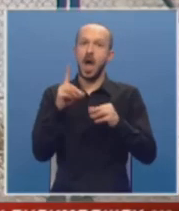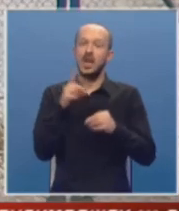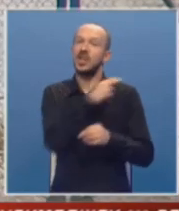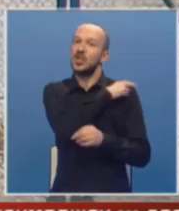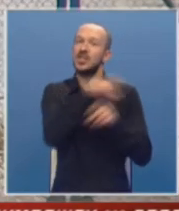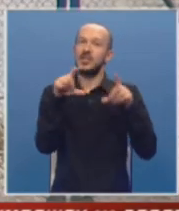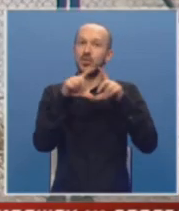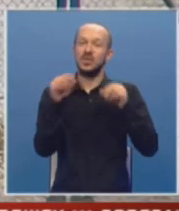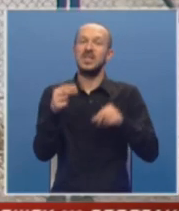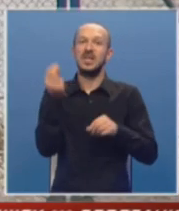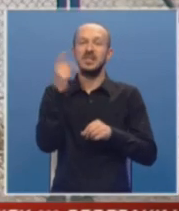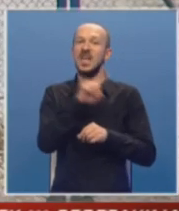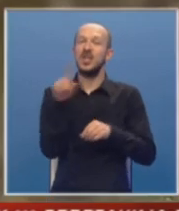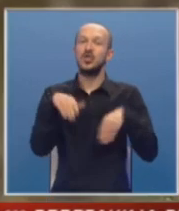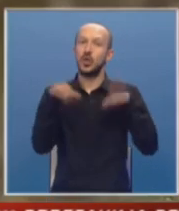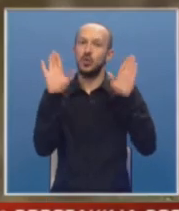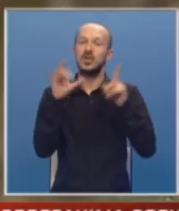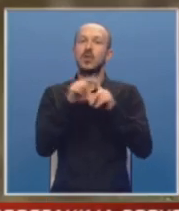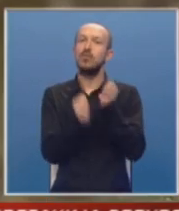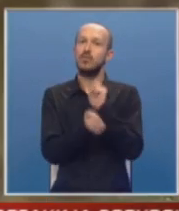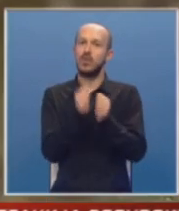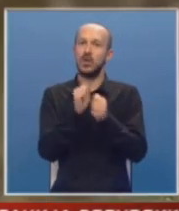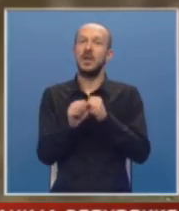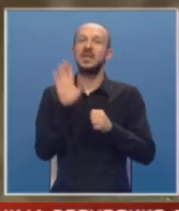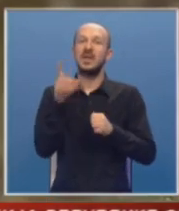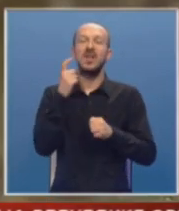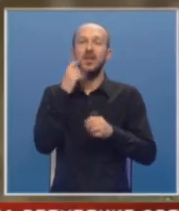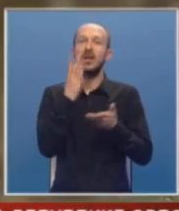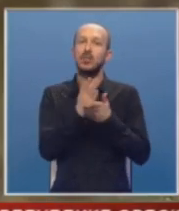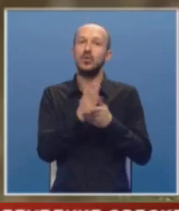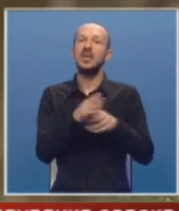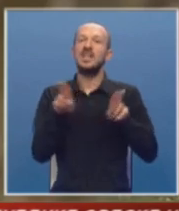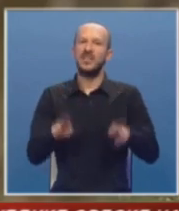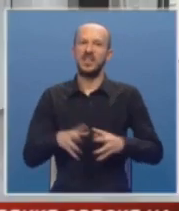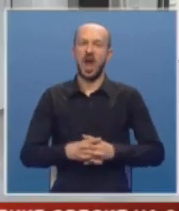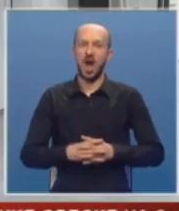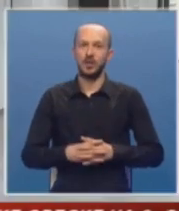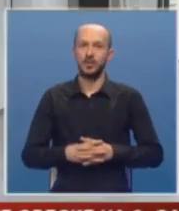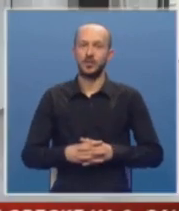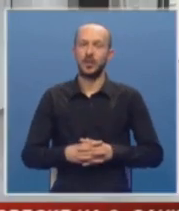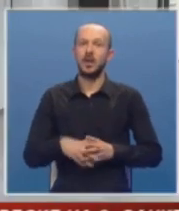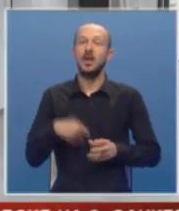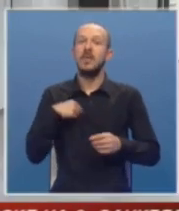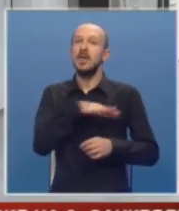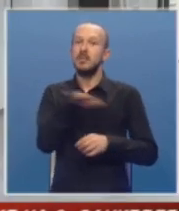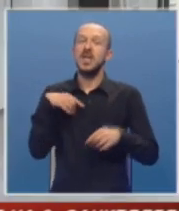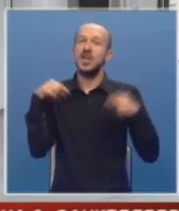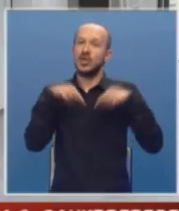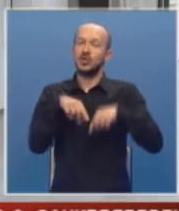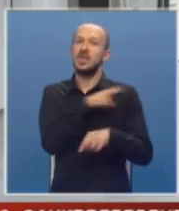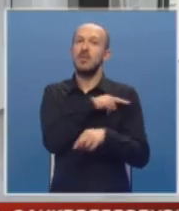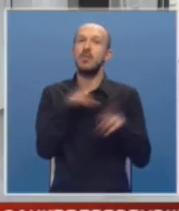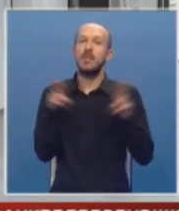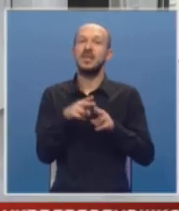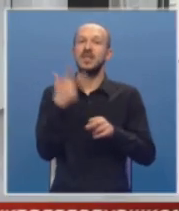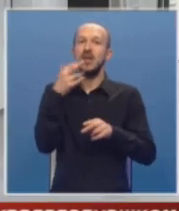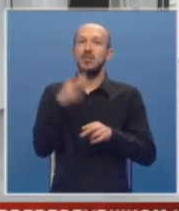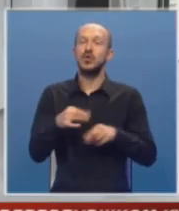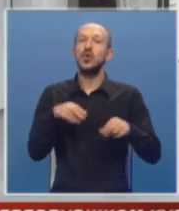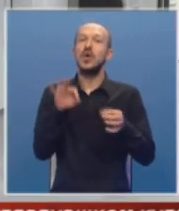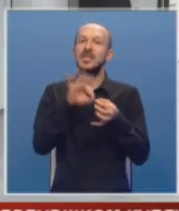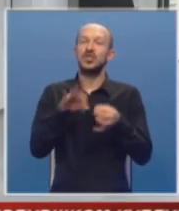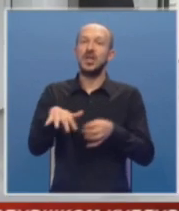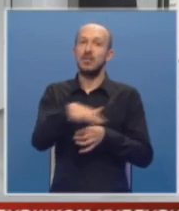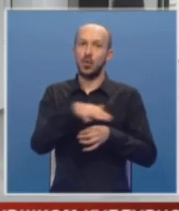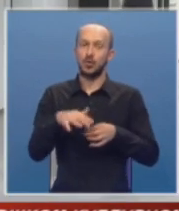nadlažne institucije Srpske neće odustati od borbe da takva namjera bude definitivna. Mi, nažalost, imamo manje od 3% zaštjenih